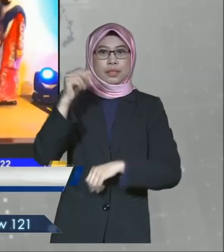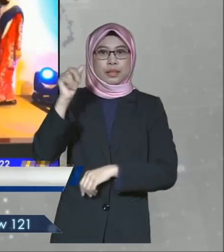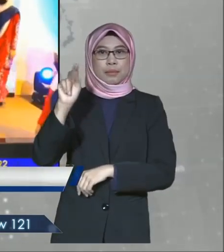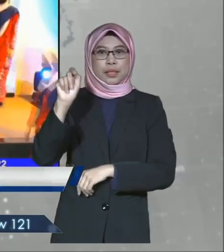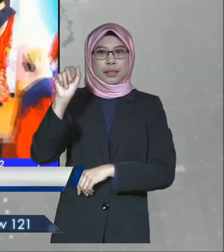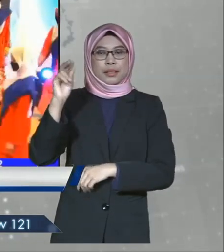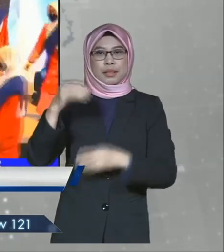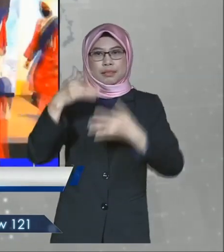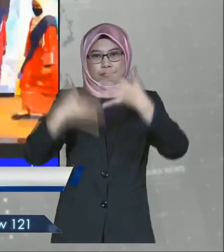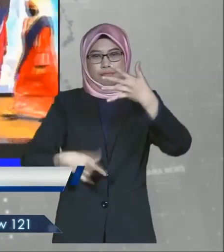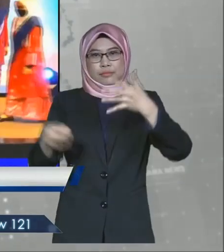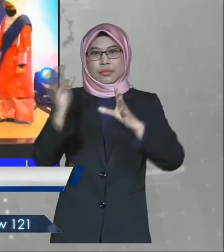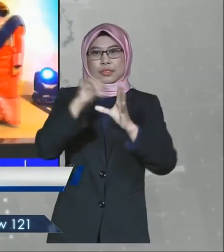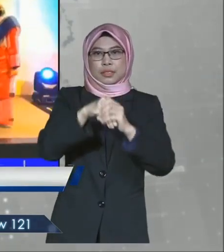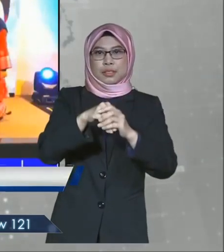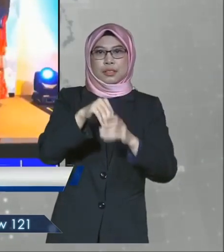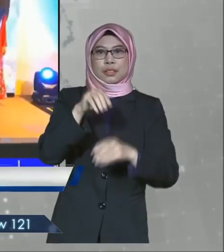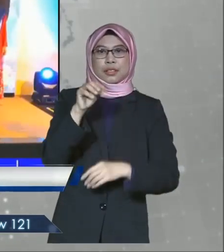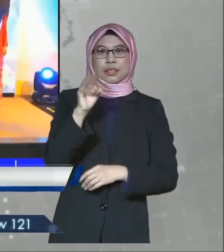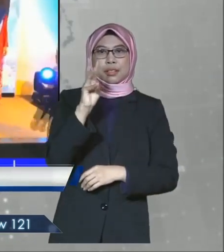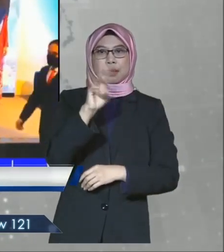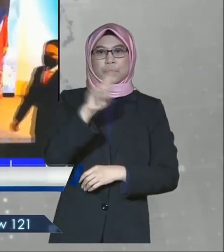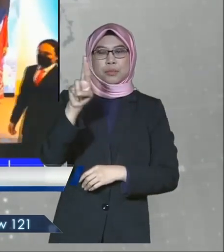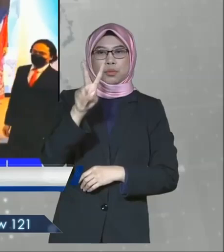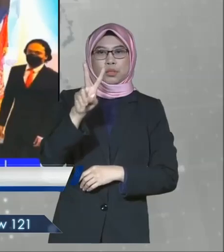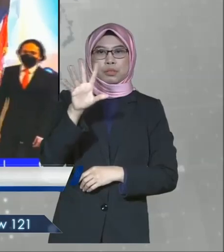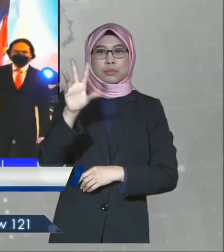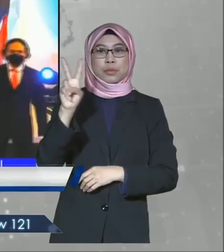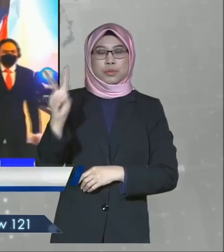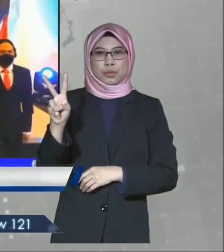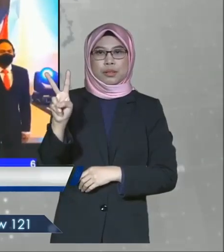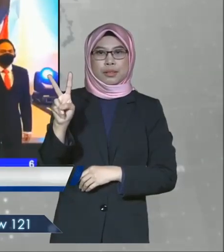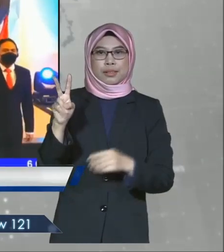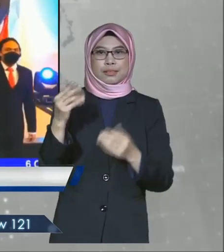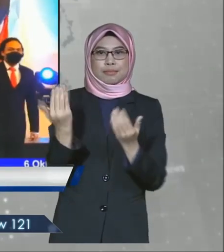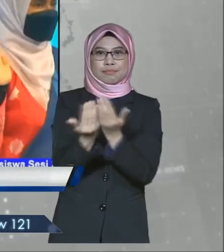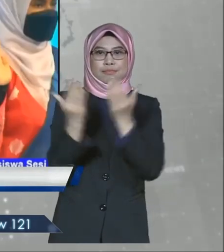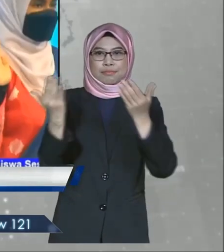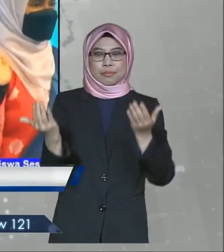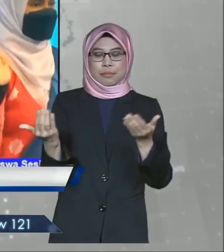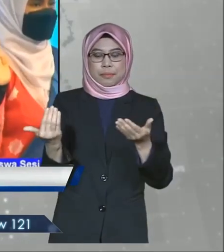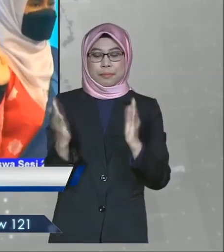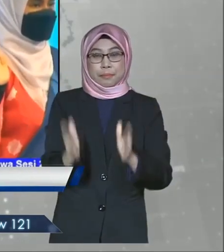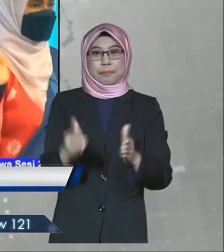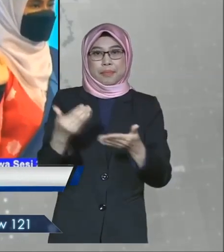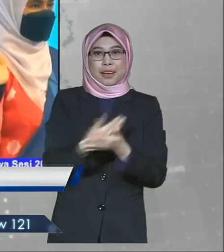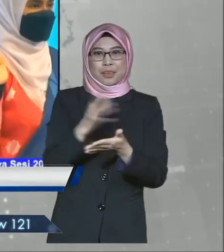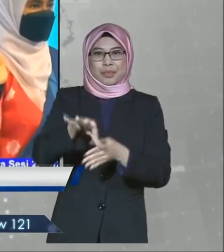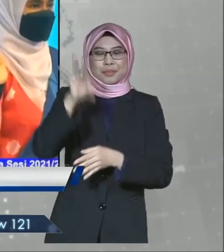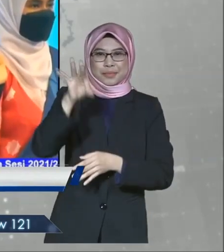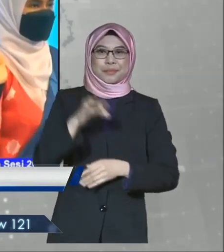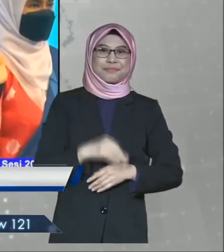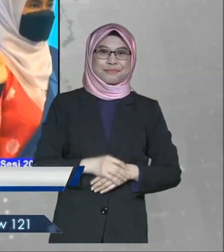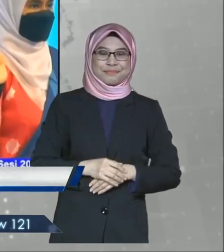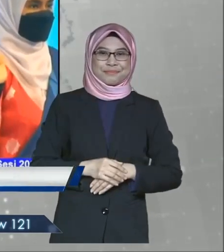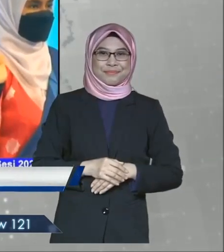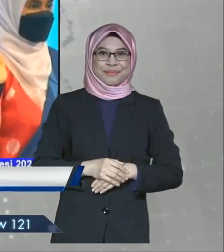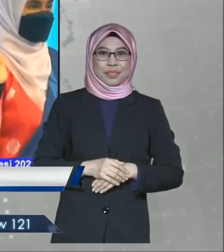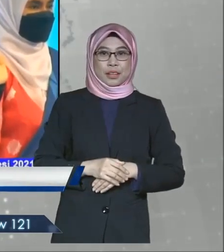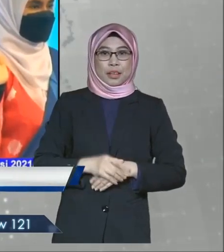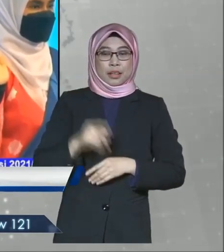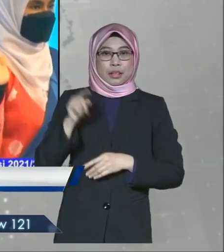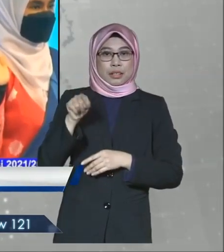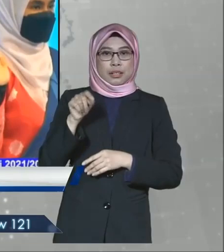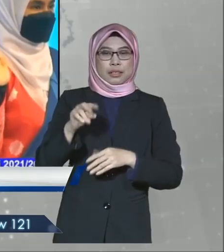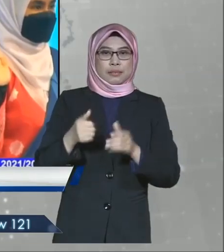Terima kasih kerana menonton! Olimpian